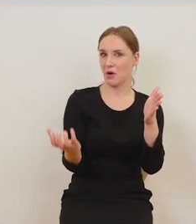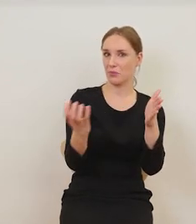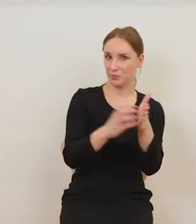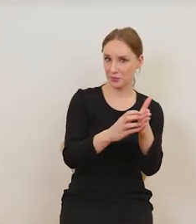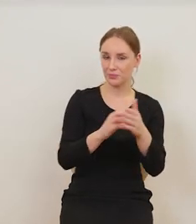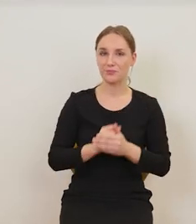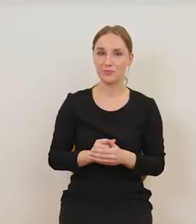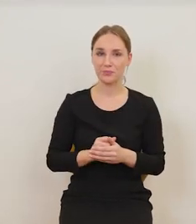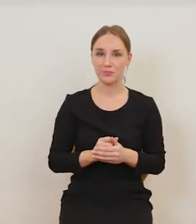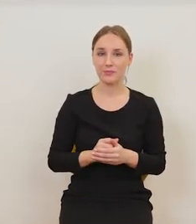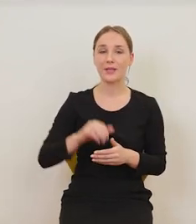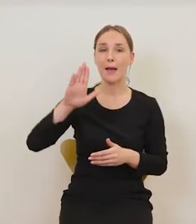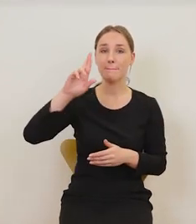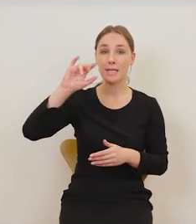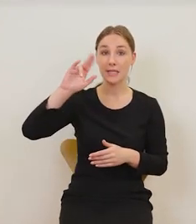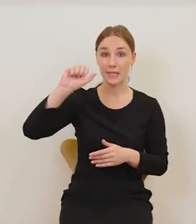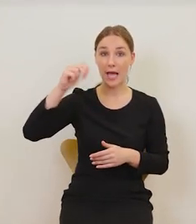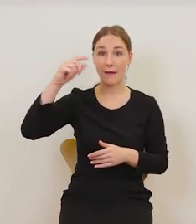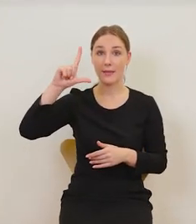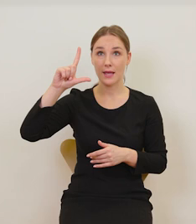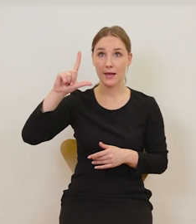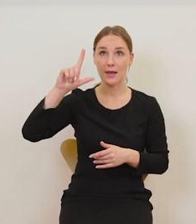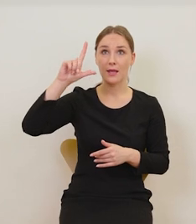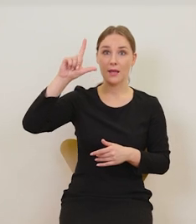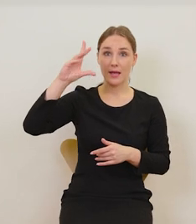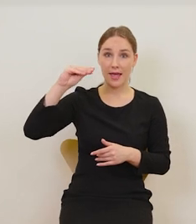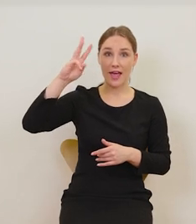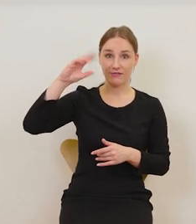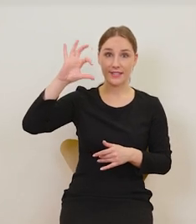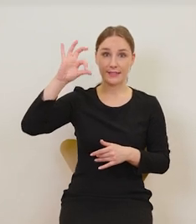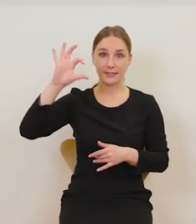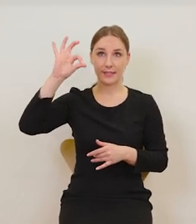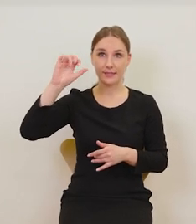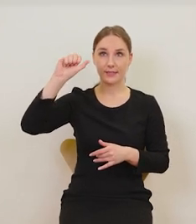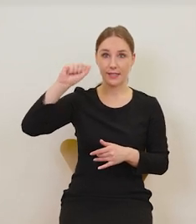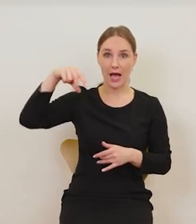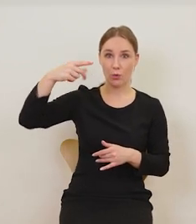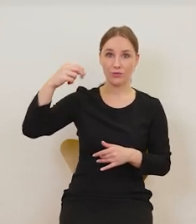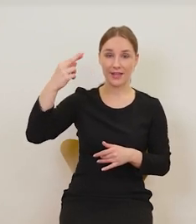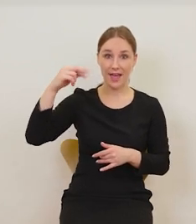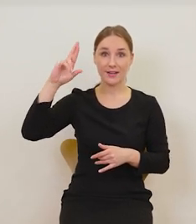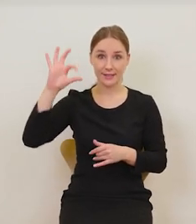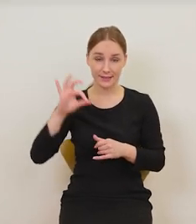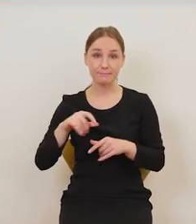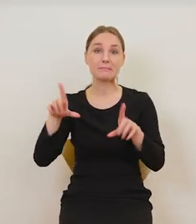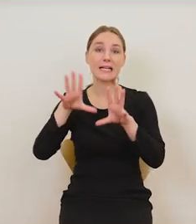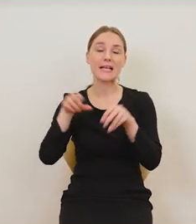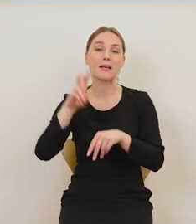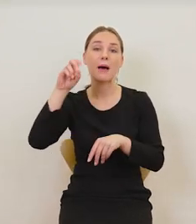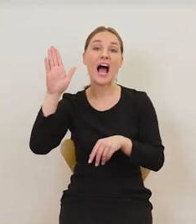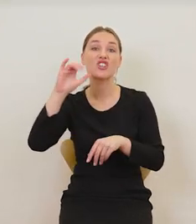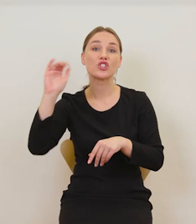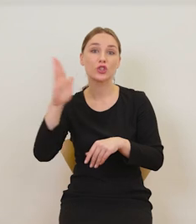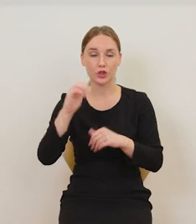Brian Lewis Sanders i haszysz. Pod wpływem haszyszu. Mamy tło, mamy